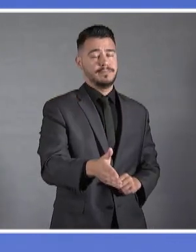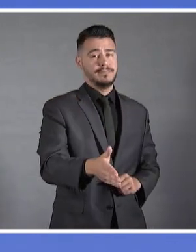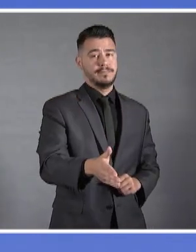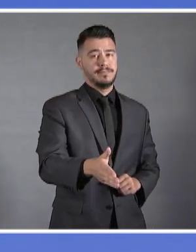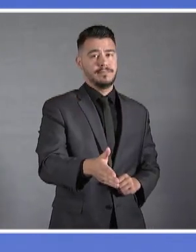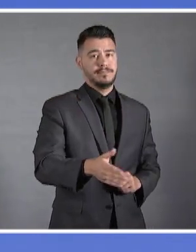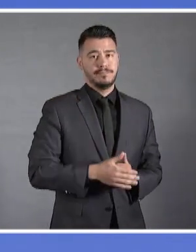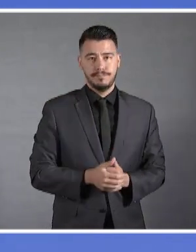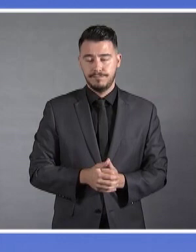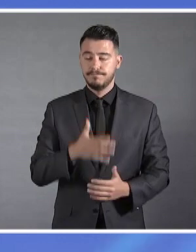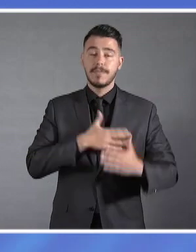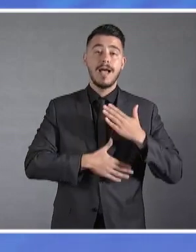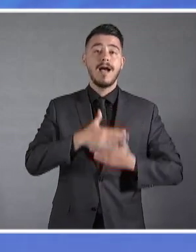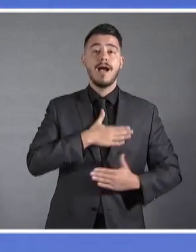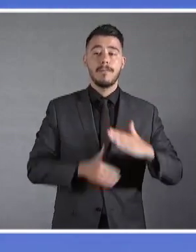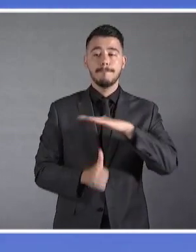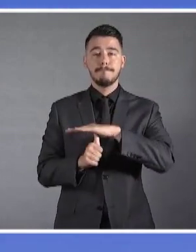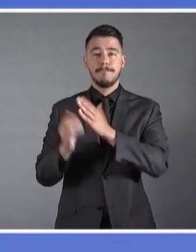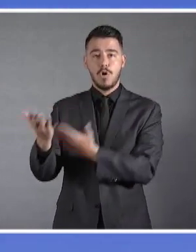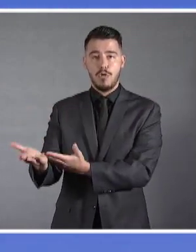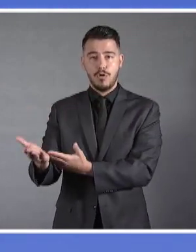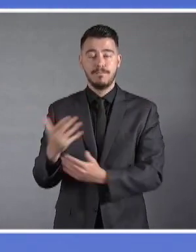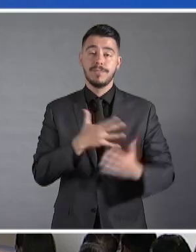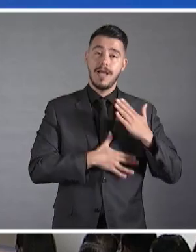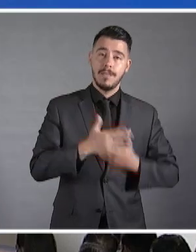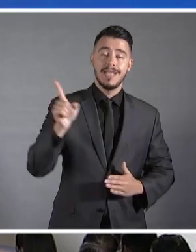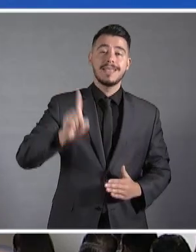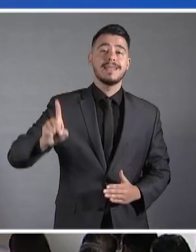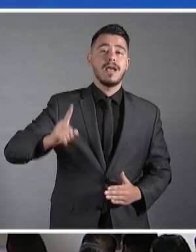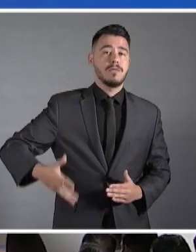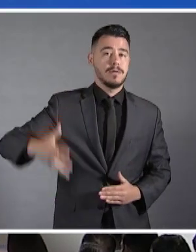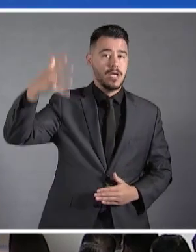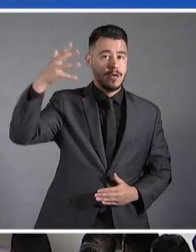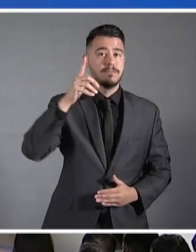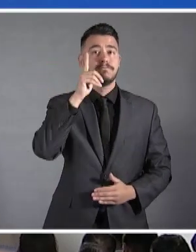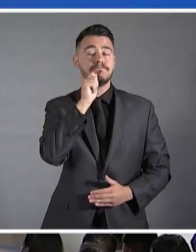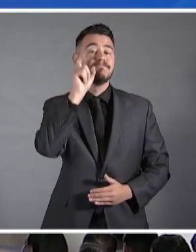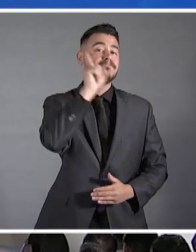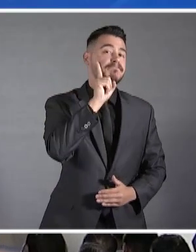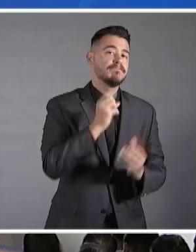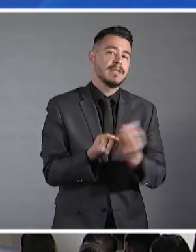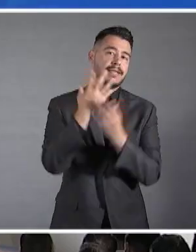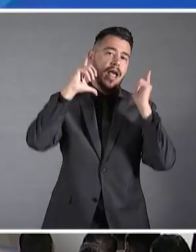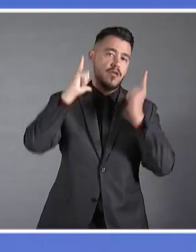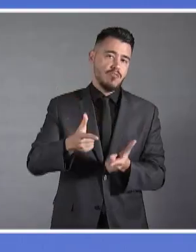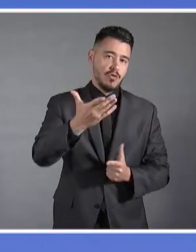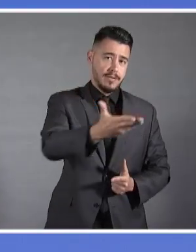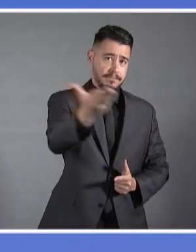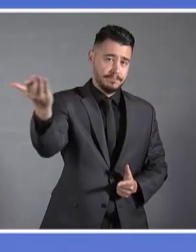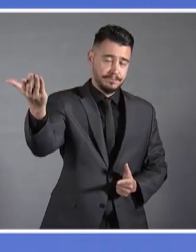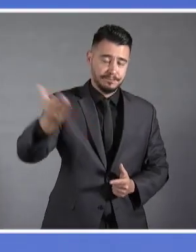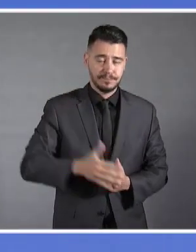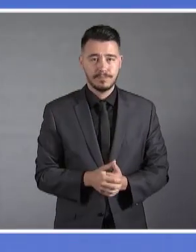Αγαπητέ μου Πρόεδρε, αγαπητέ Κυριάκο, νεοδημοκράτες και νεοδημοκράτες, σε αυτό το δύσκολο